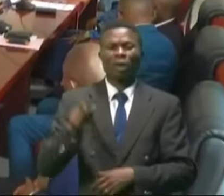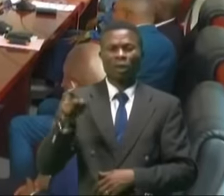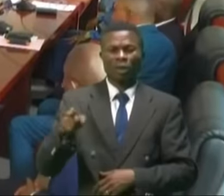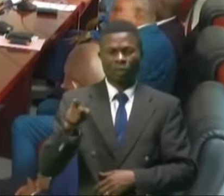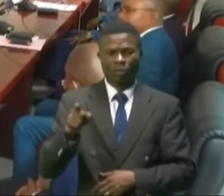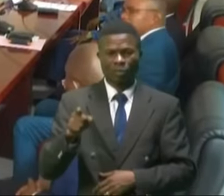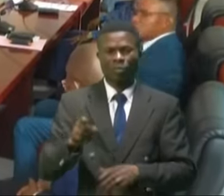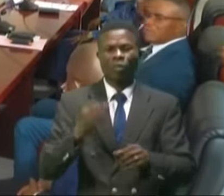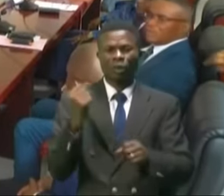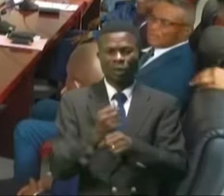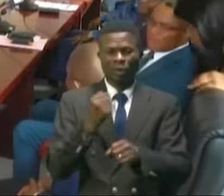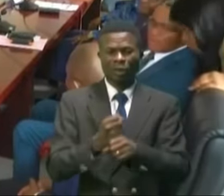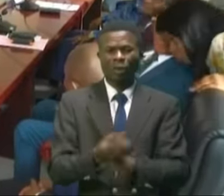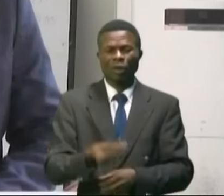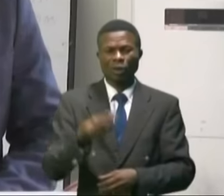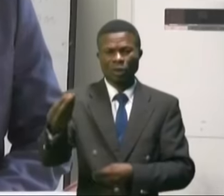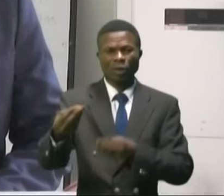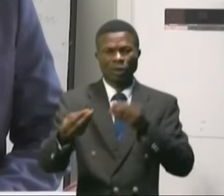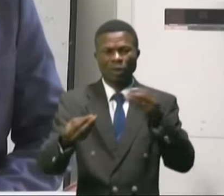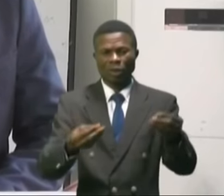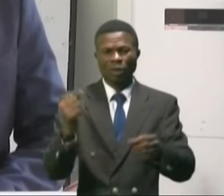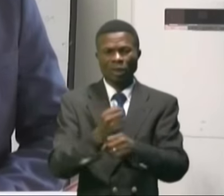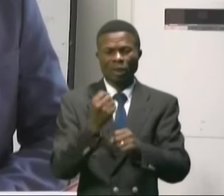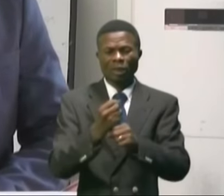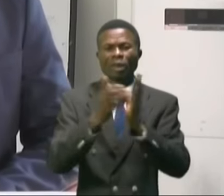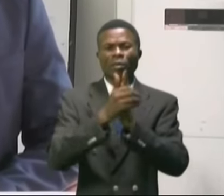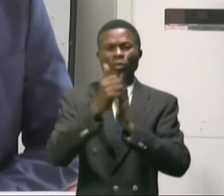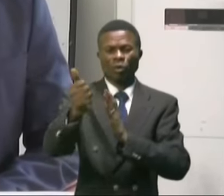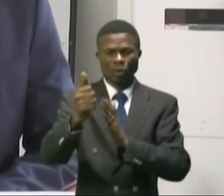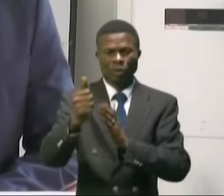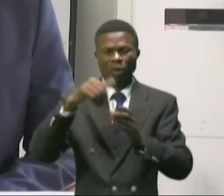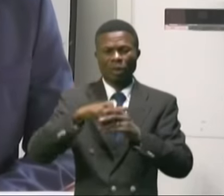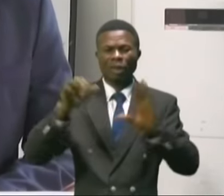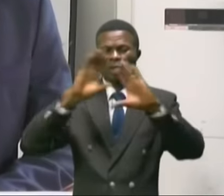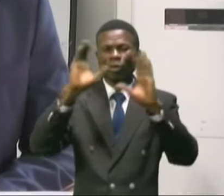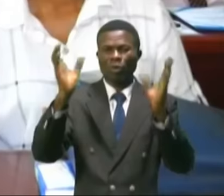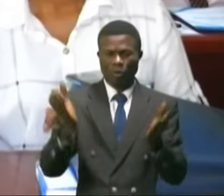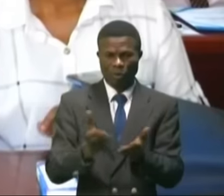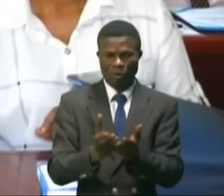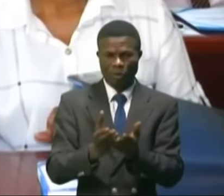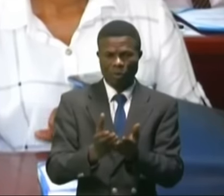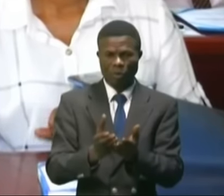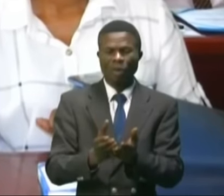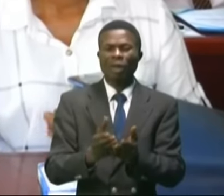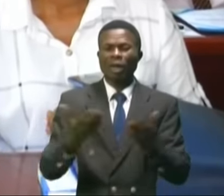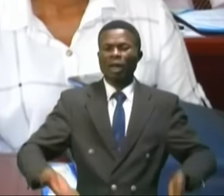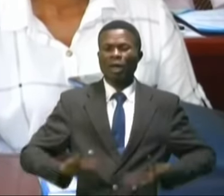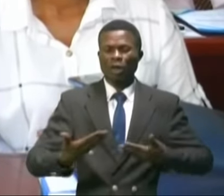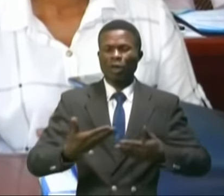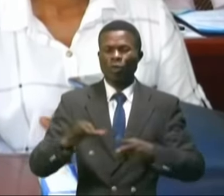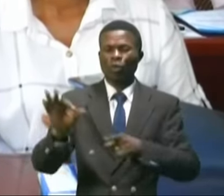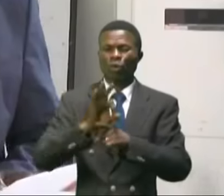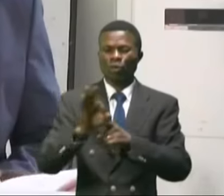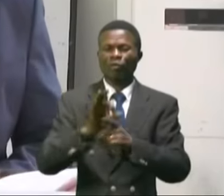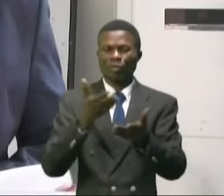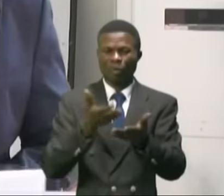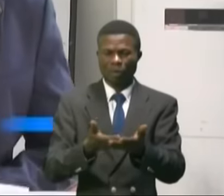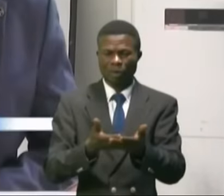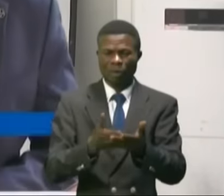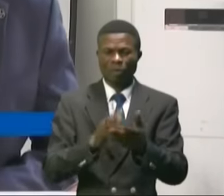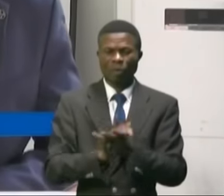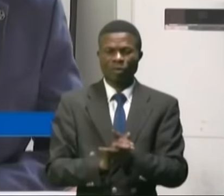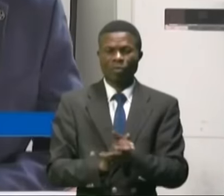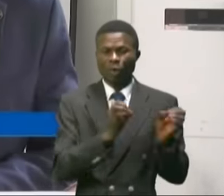milite pour la fourniture des services de qualité aux communautés, loue la tenue des présentes assises. La